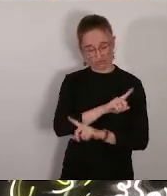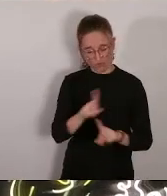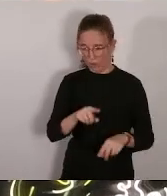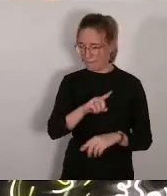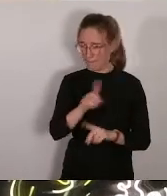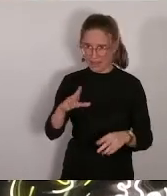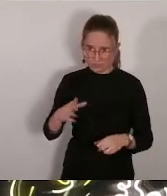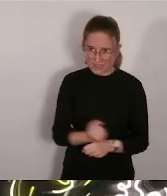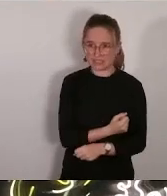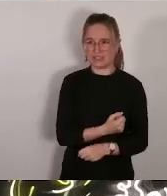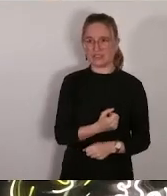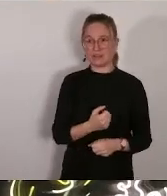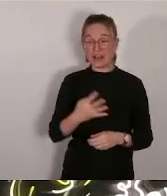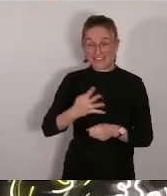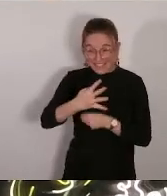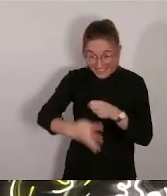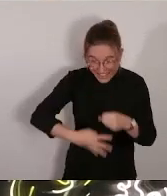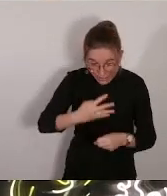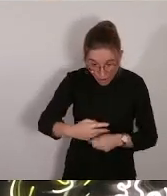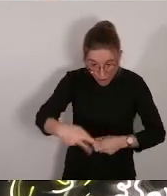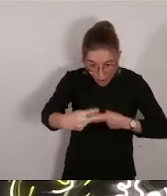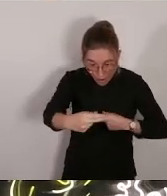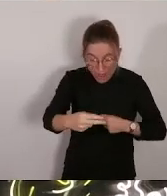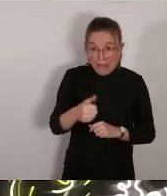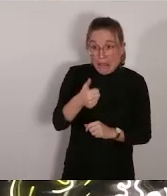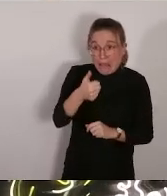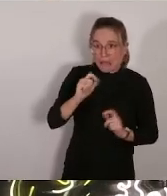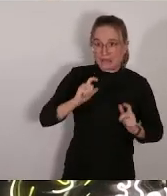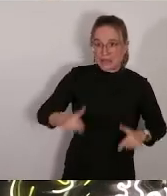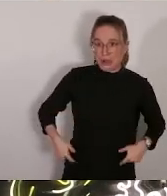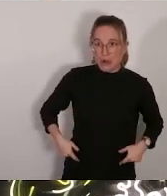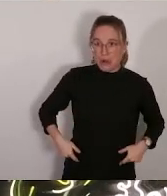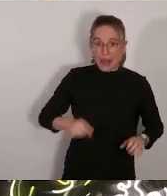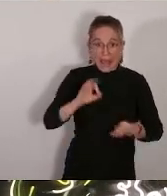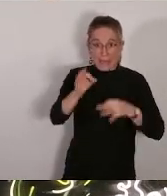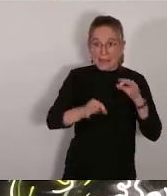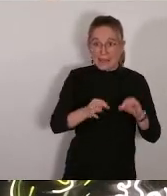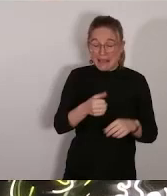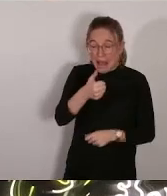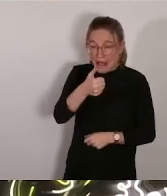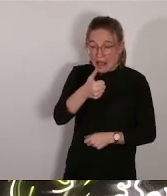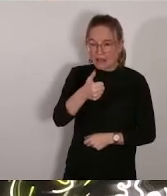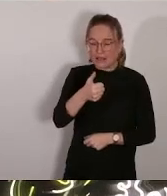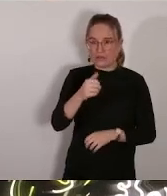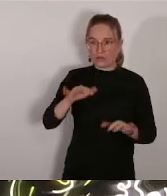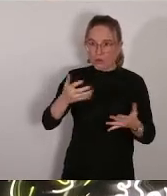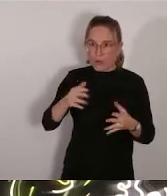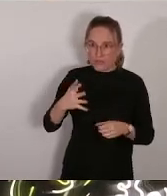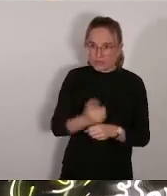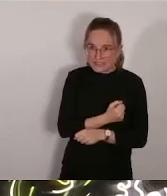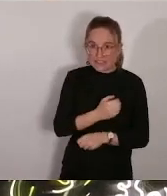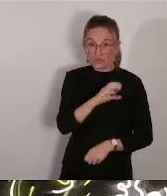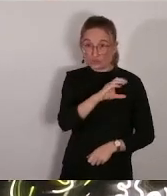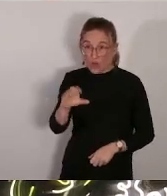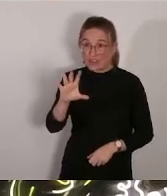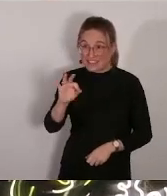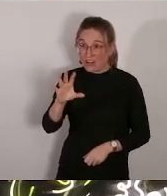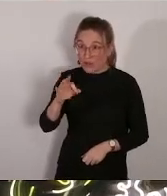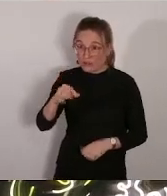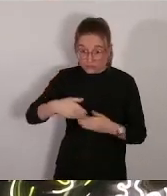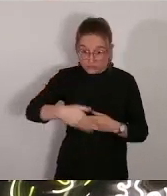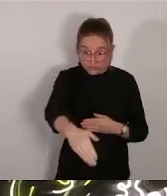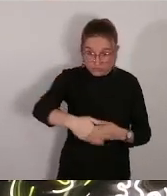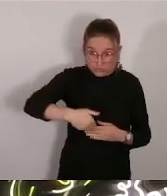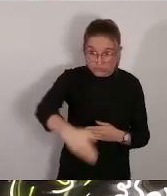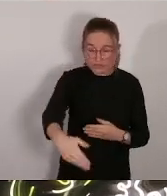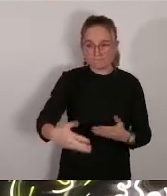des abeilles comment comptez-vous réussir à en faire 150 dans les 2 ans qui vous restent au niveau de la ville pour toutes ces raisons nous nous abstiendrons